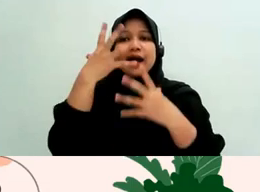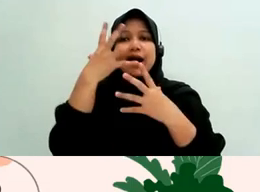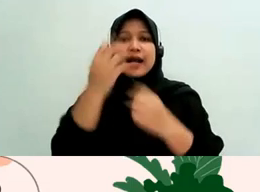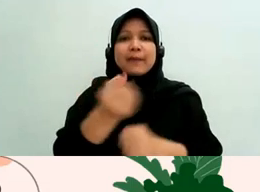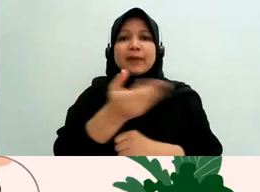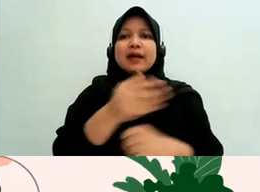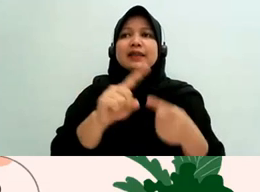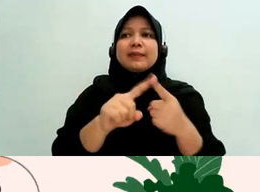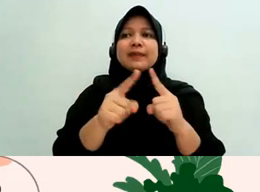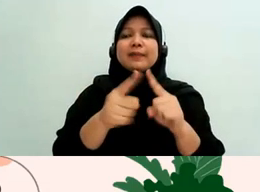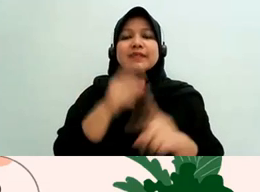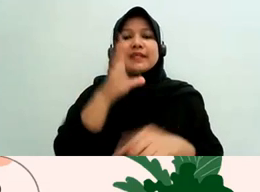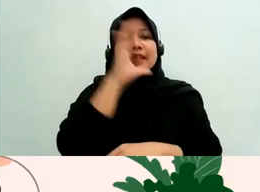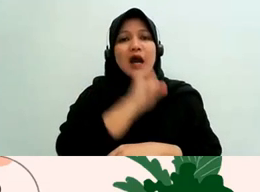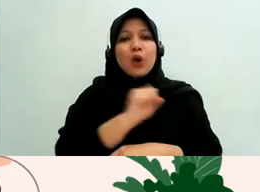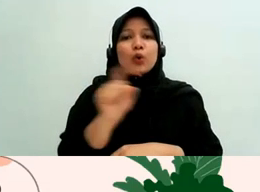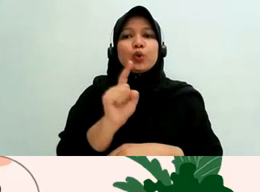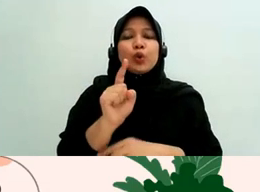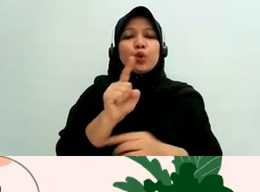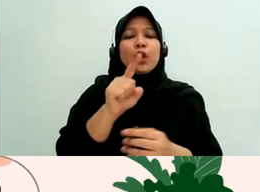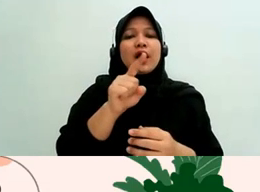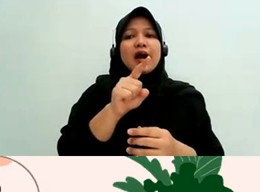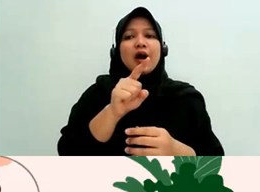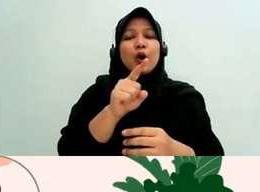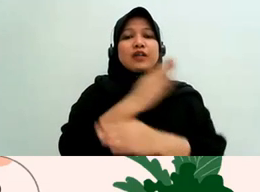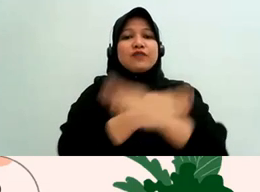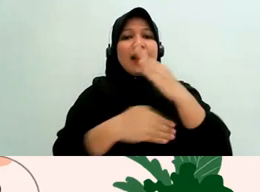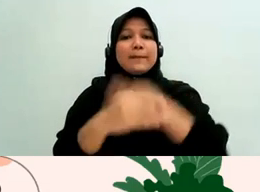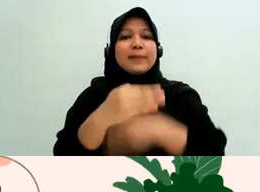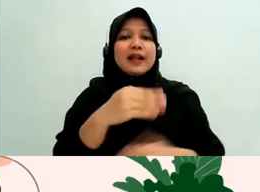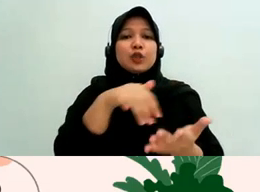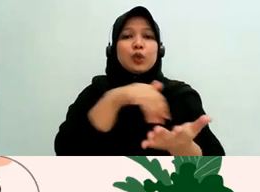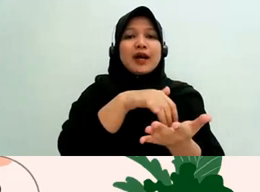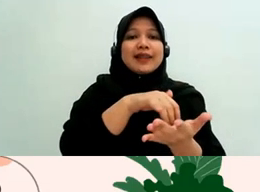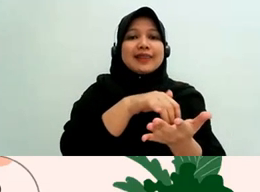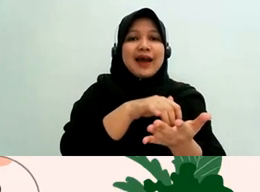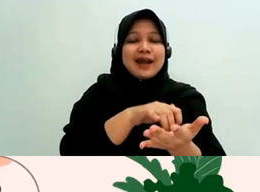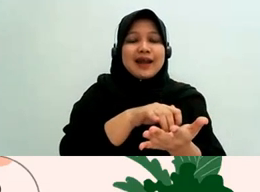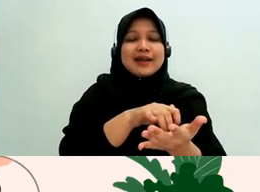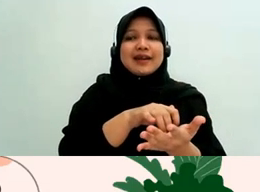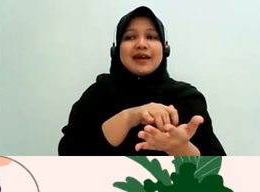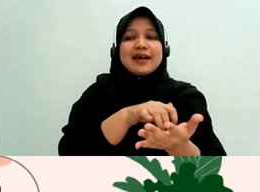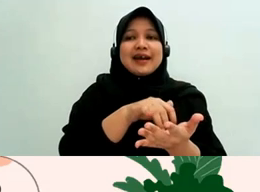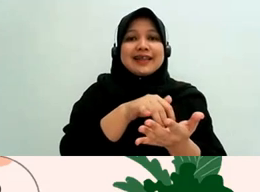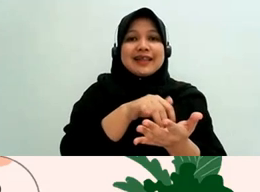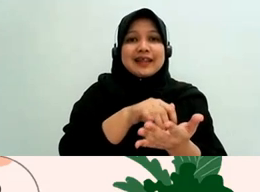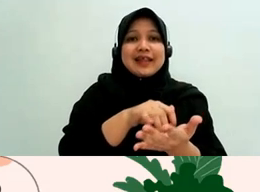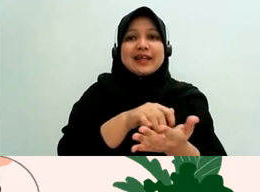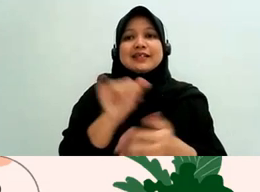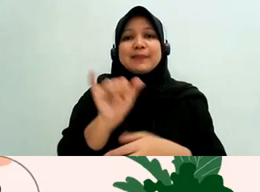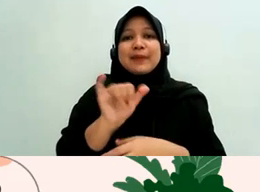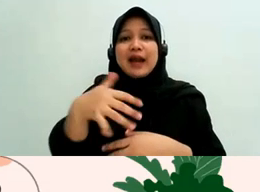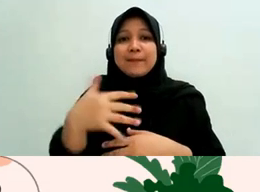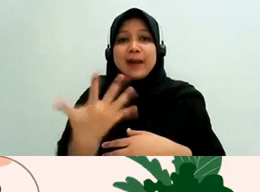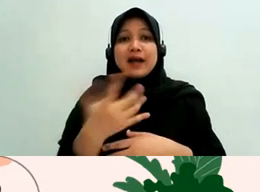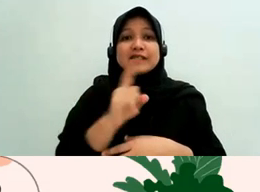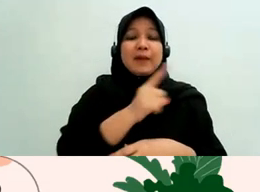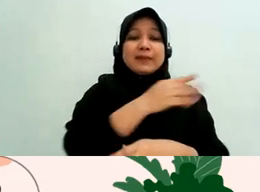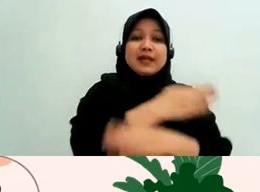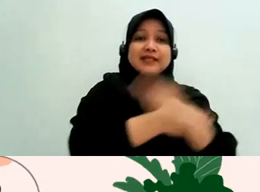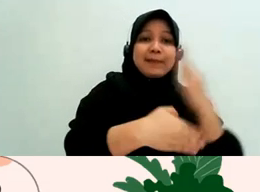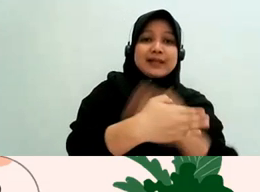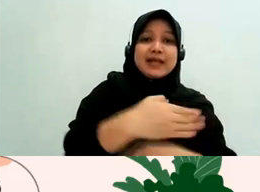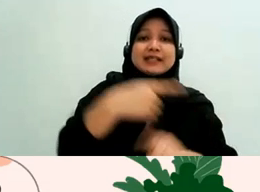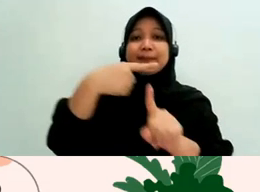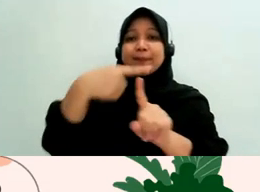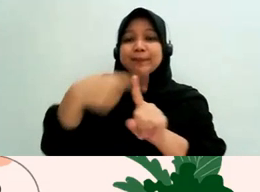kerentanan difabel yang anak ini juga bukan semata-mata ke disabilitasannya aja gitu mudah